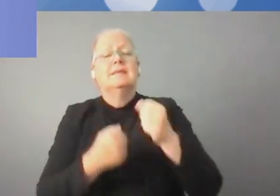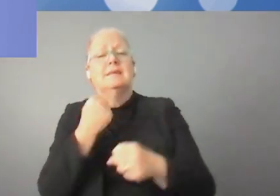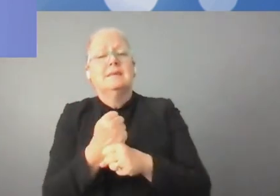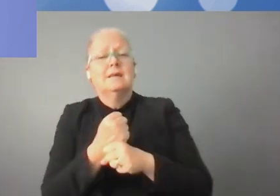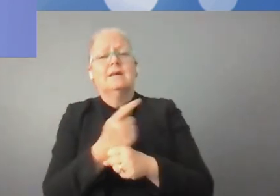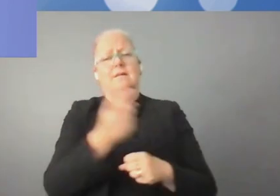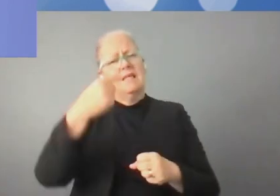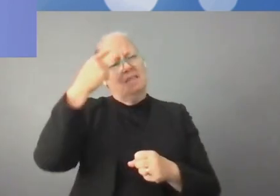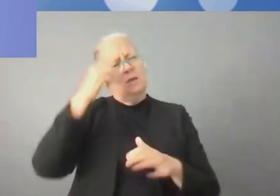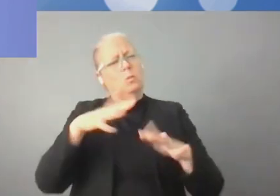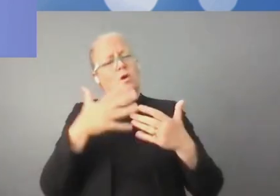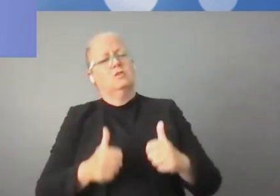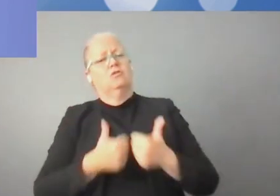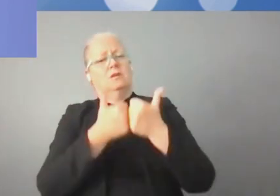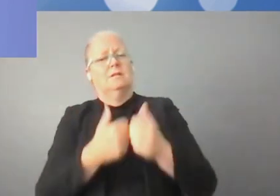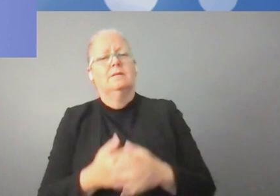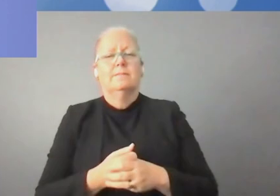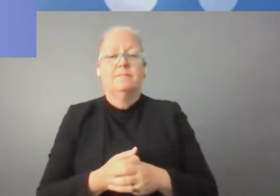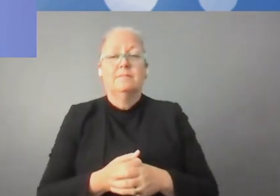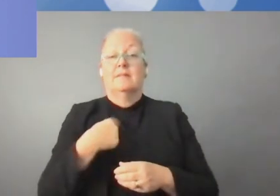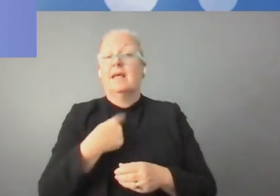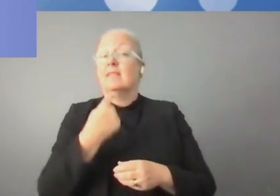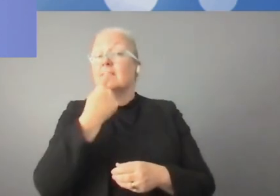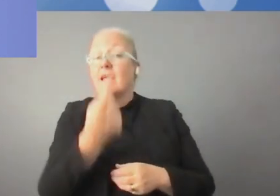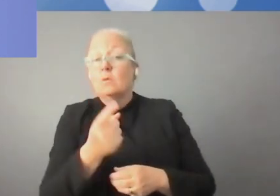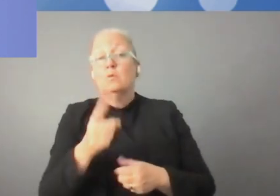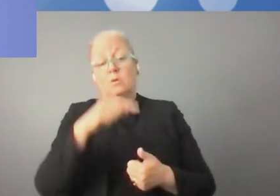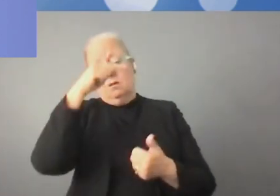déjà été faites. Les gens n'ont pas attendu. Ils se sont mis à travailler.